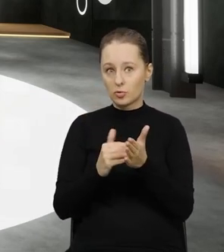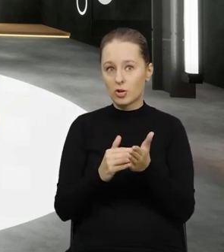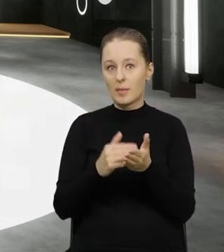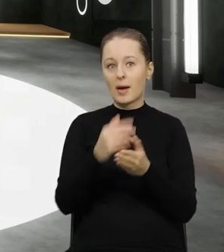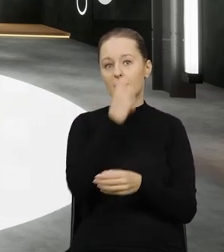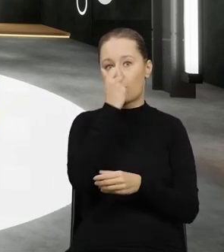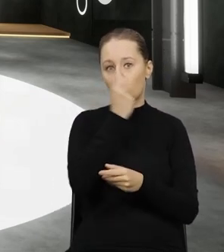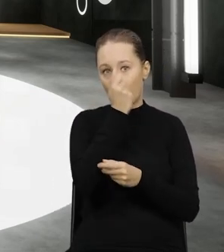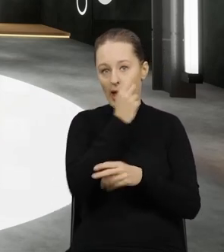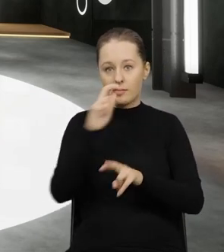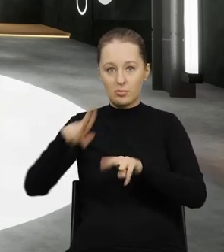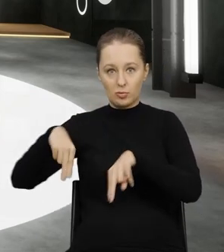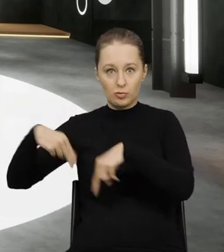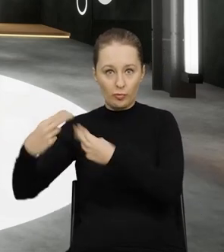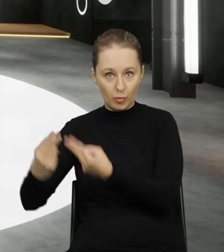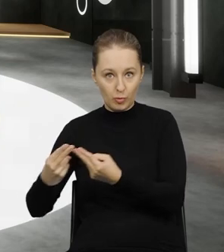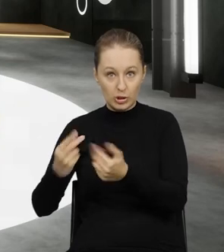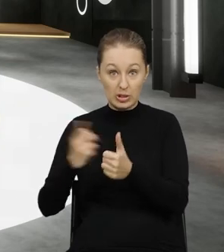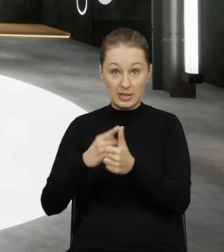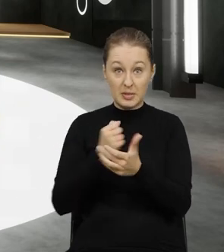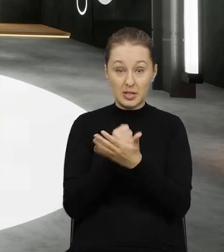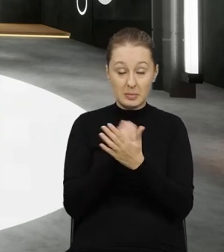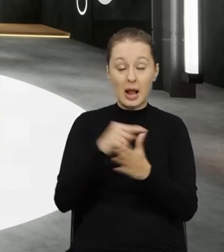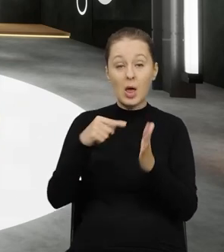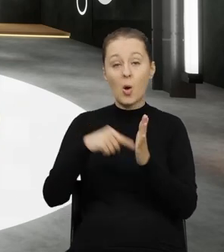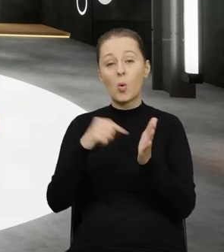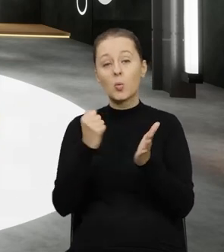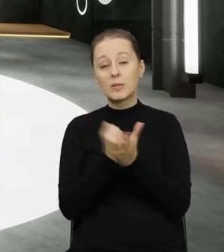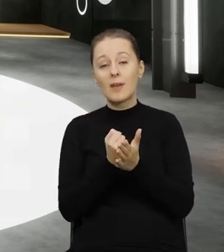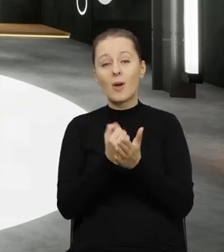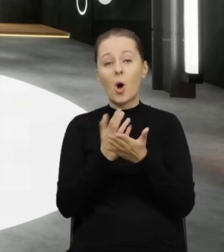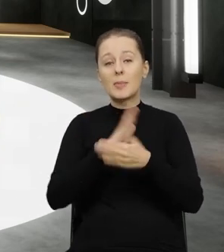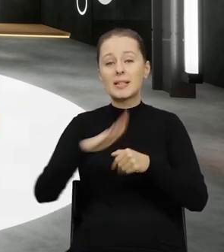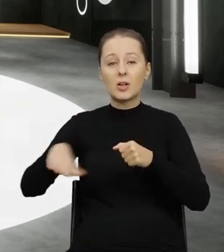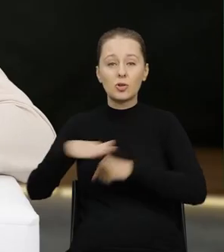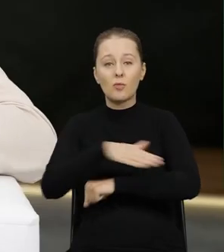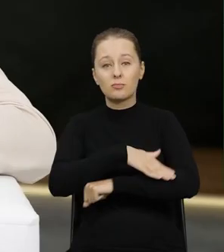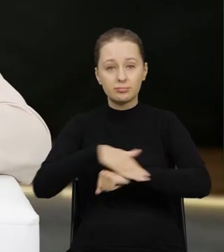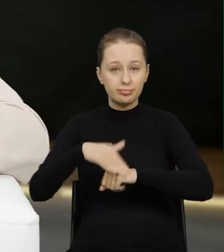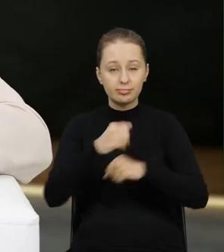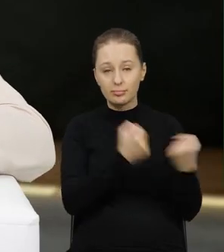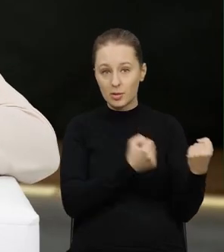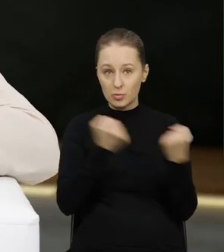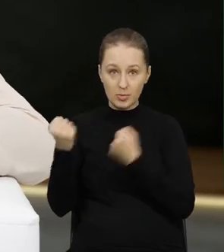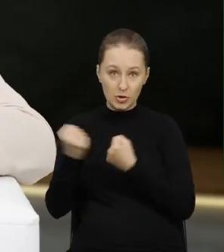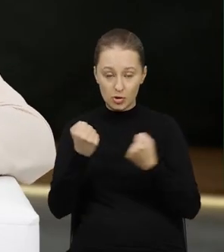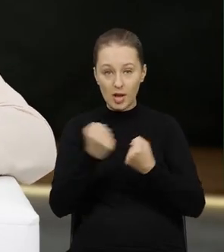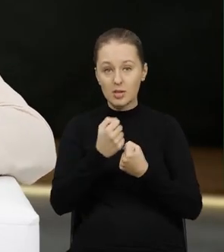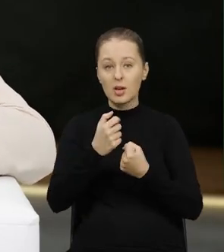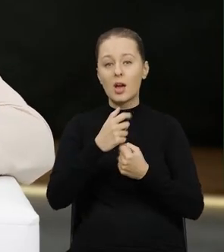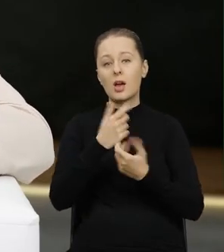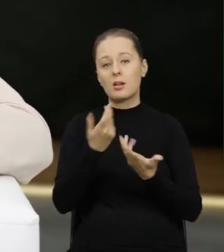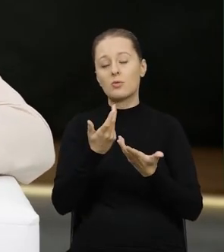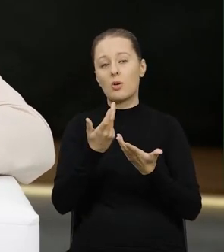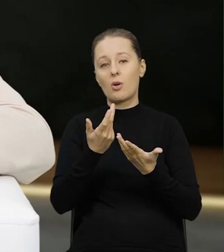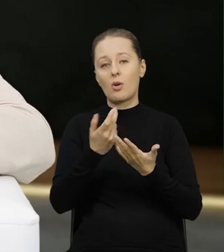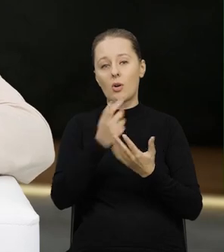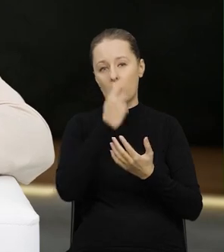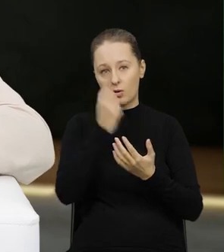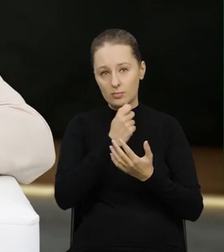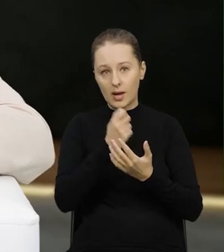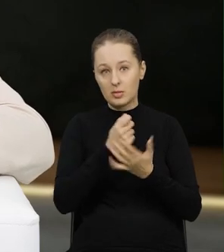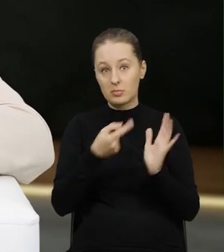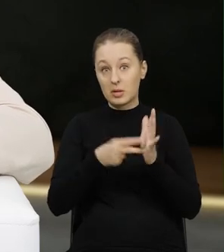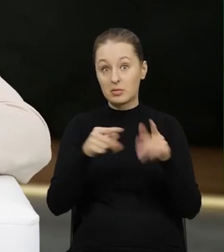zagospodarować te odpady. Natomiast ustawa o międzynarodowym przemieszczaniu odpadów przewiduje też kary pieniężne, które